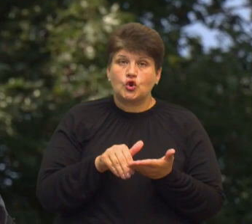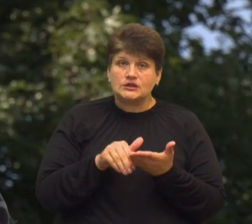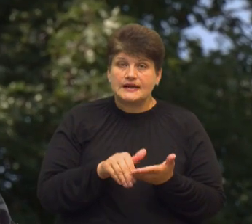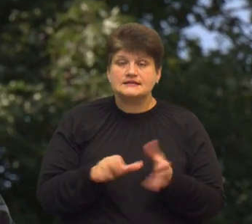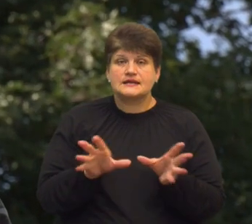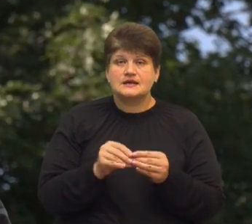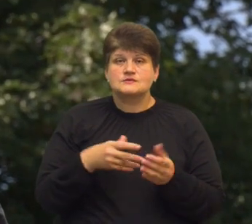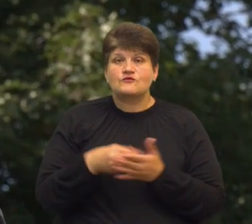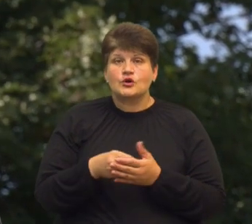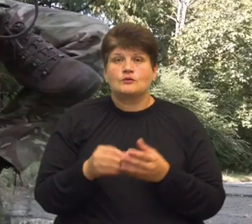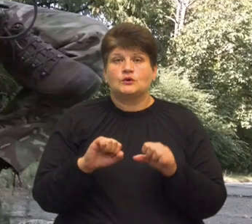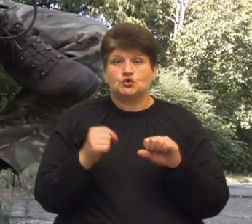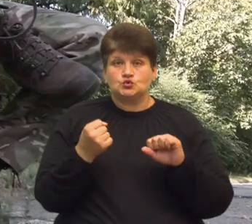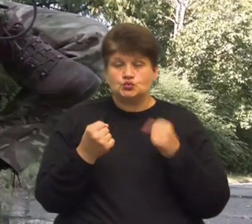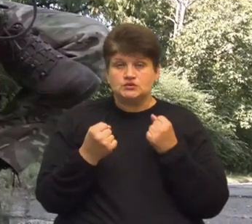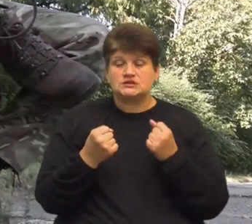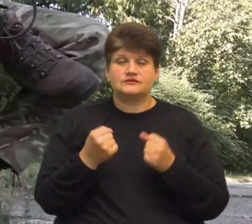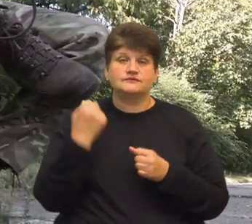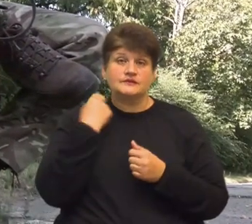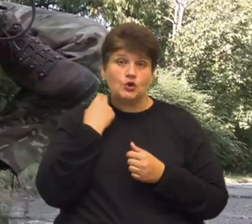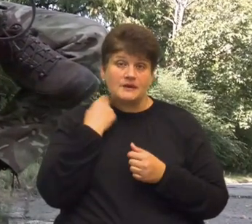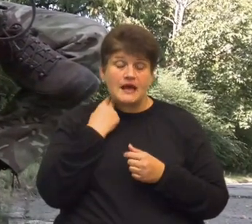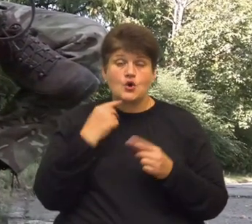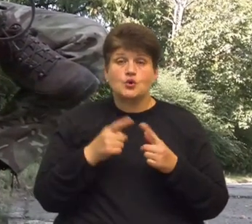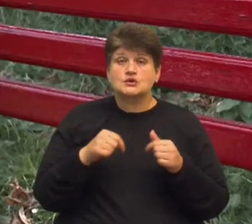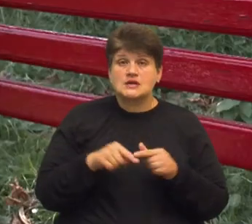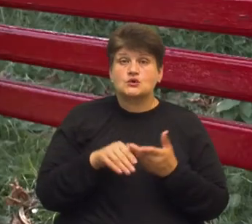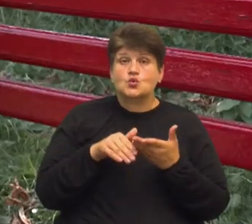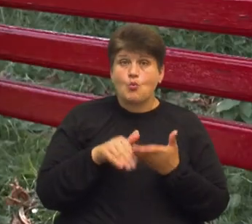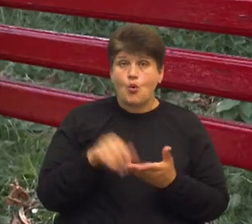своїми друзями у Великобританії організовує допомогу для України.